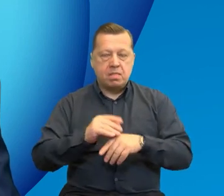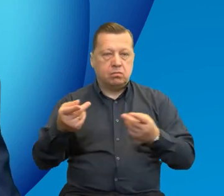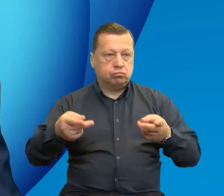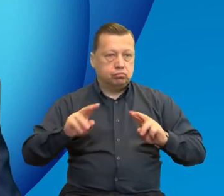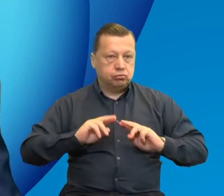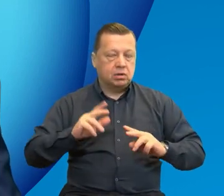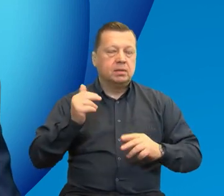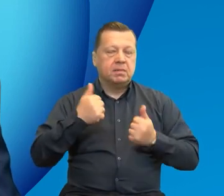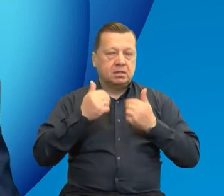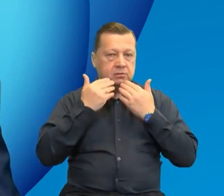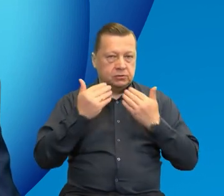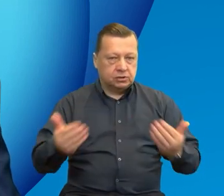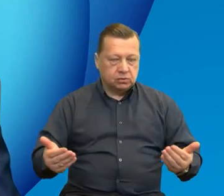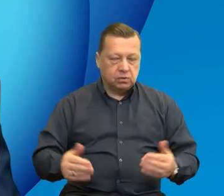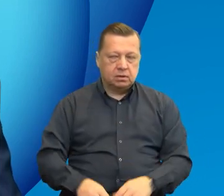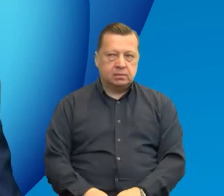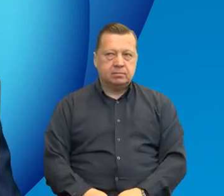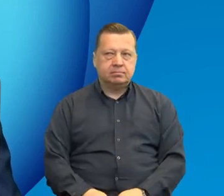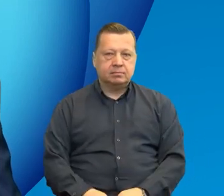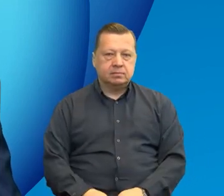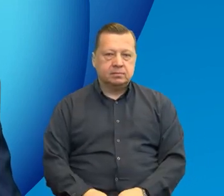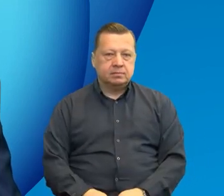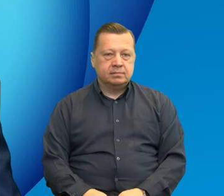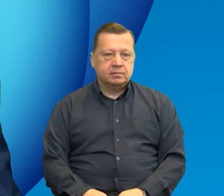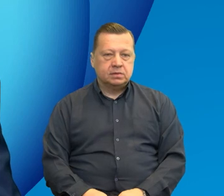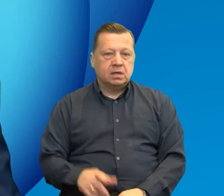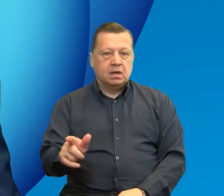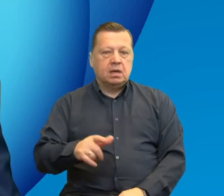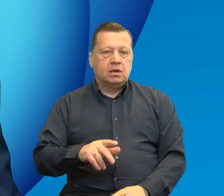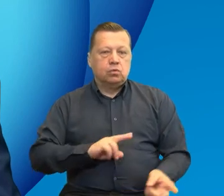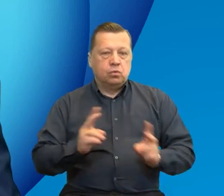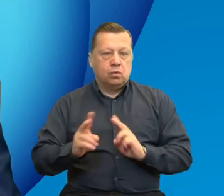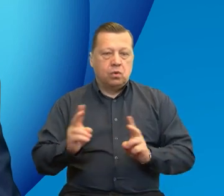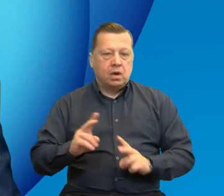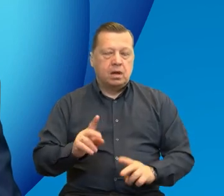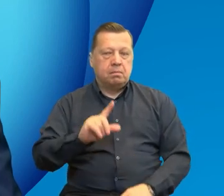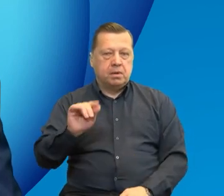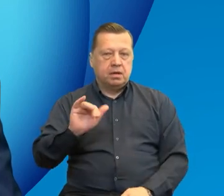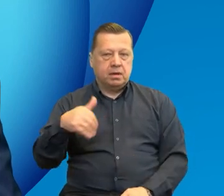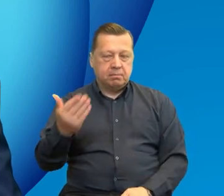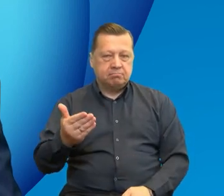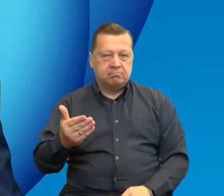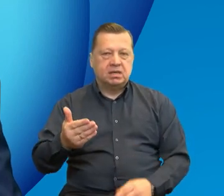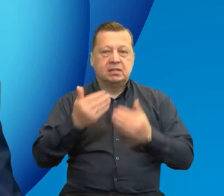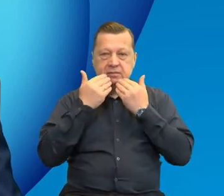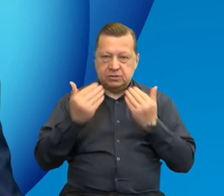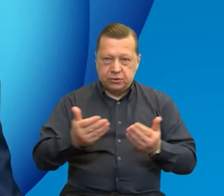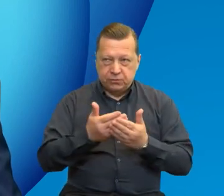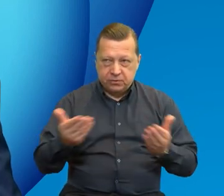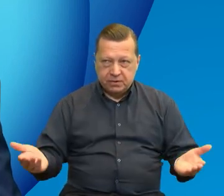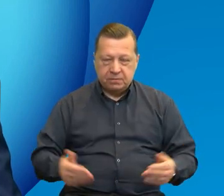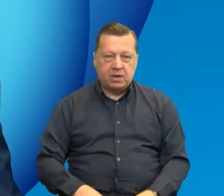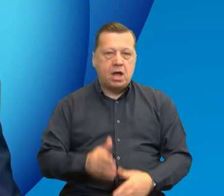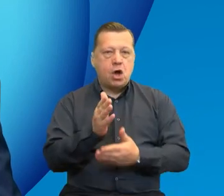nam na okazję dzisiejszego wydarzenia. Dziękujemy tłumaczom języka migowego. Dziękuję całej